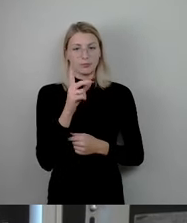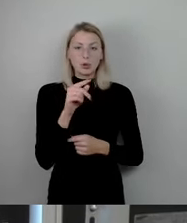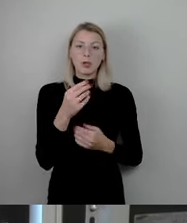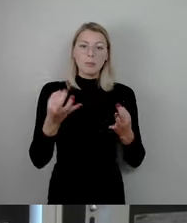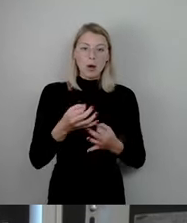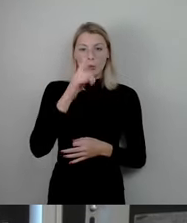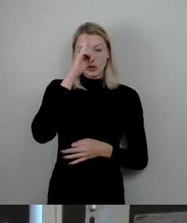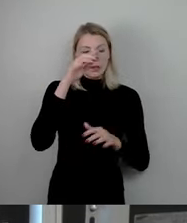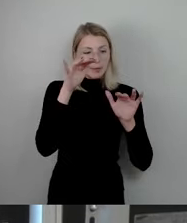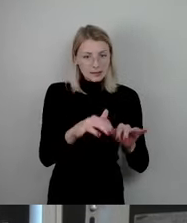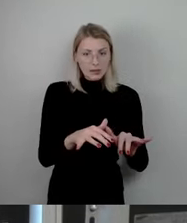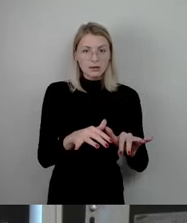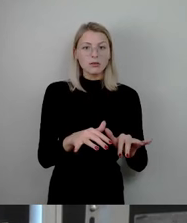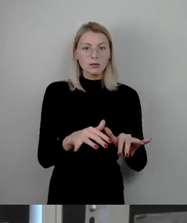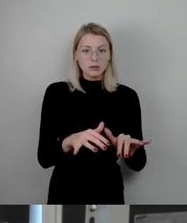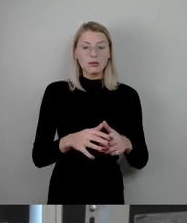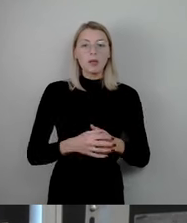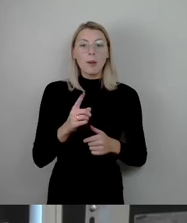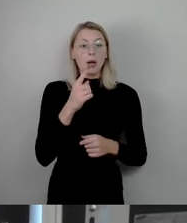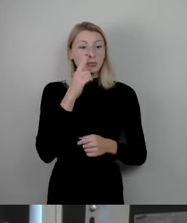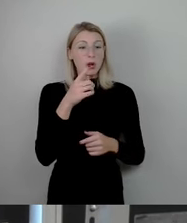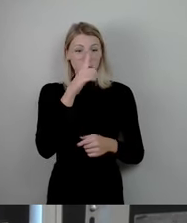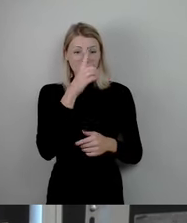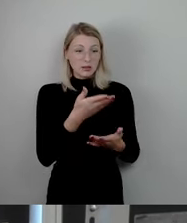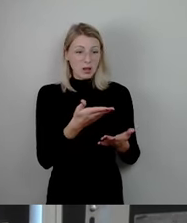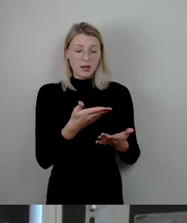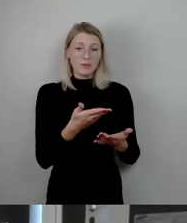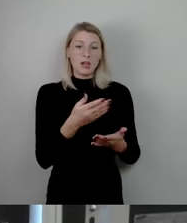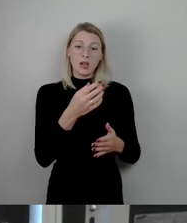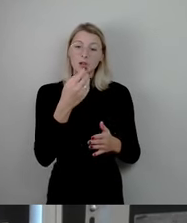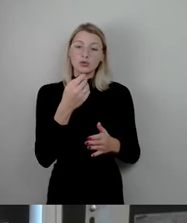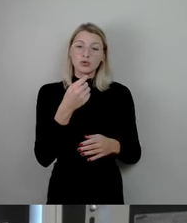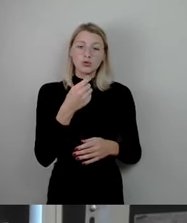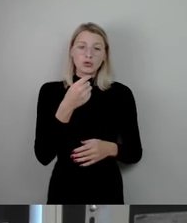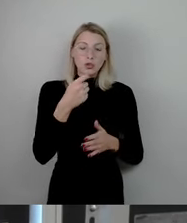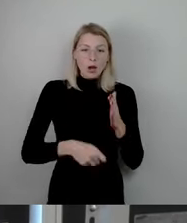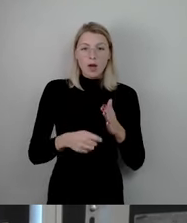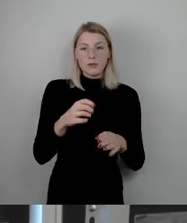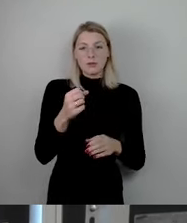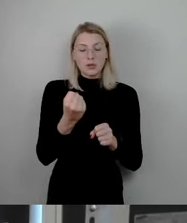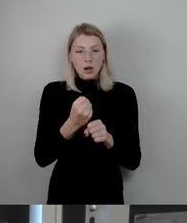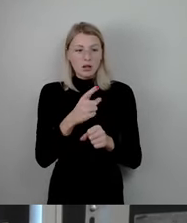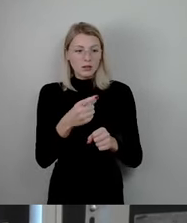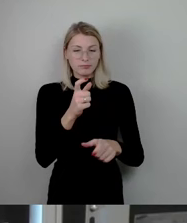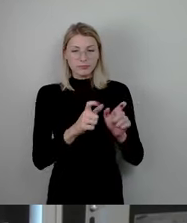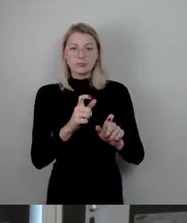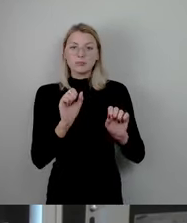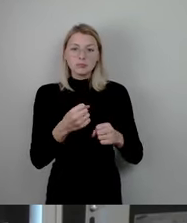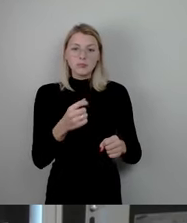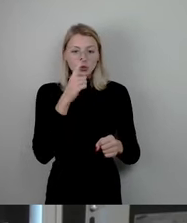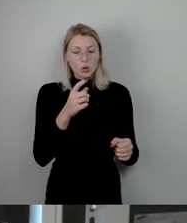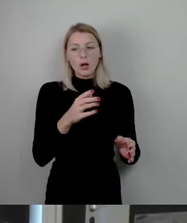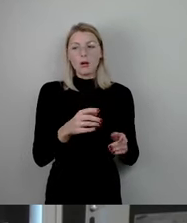aber Polizeipräsenz allein verhindert keine Straftaten, sondern schafft nur eine Verlagerung. Genauso